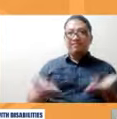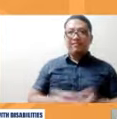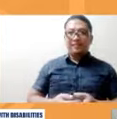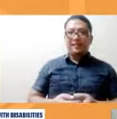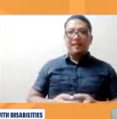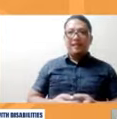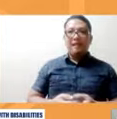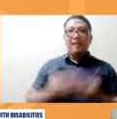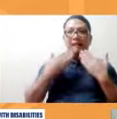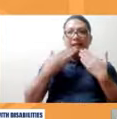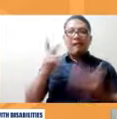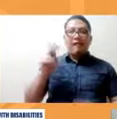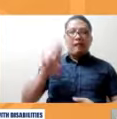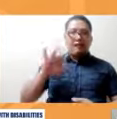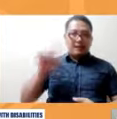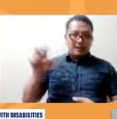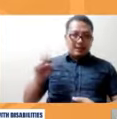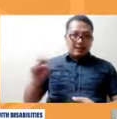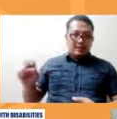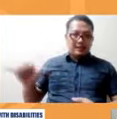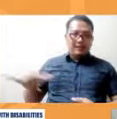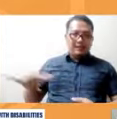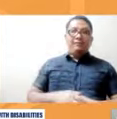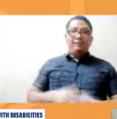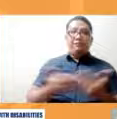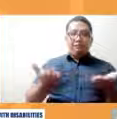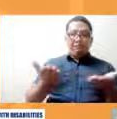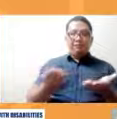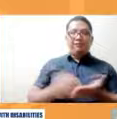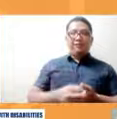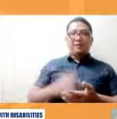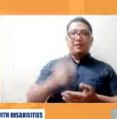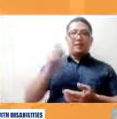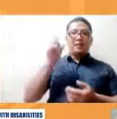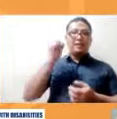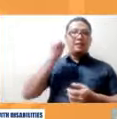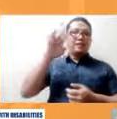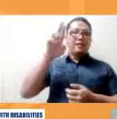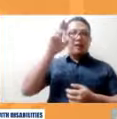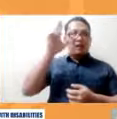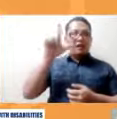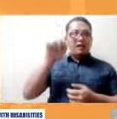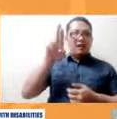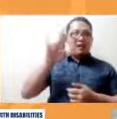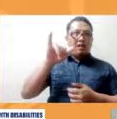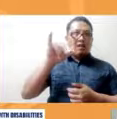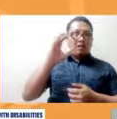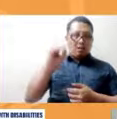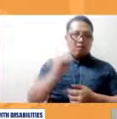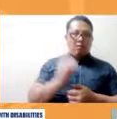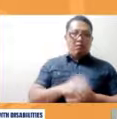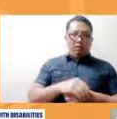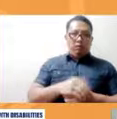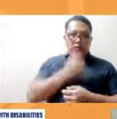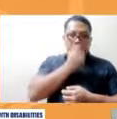much miss chrisie sir lauro yung katanungan ko naman po sa inyo sa inyo pong palagay mayroon po bang sapat na focus sa ating mga persons with